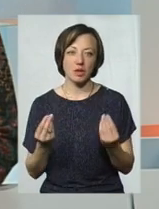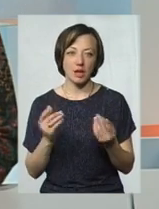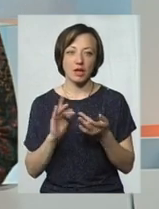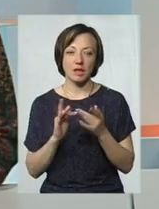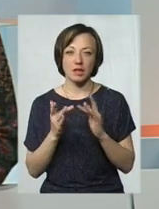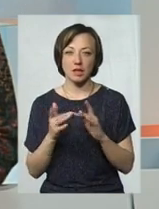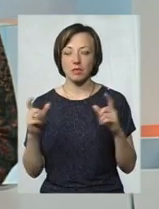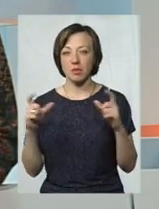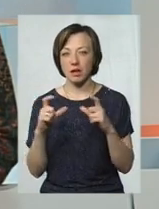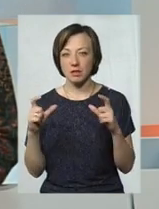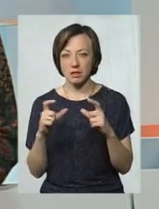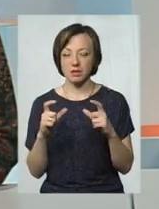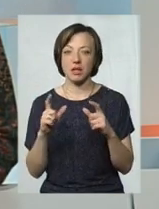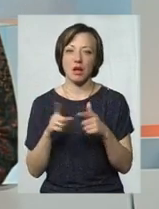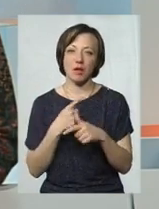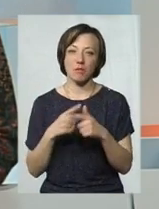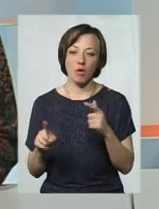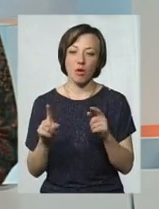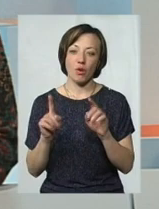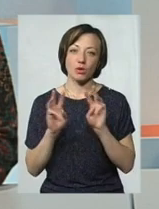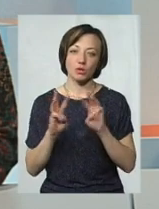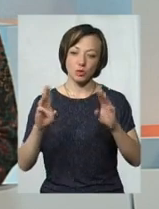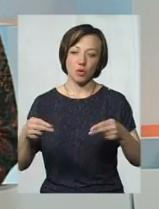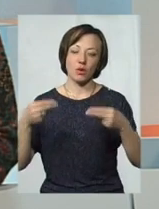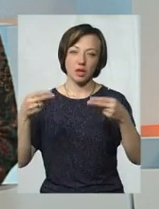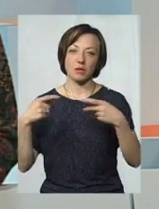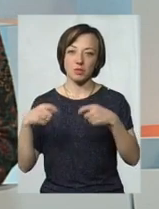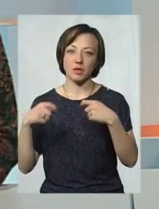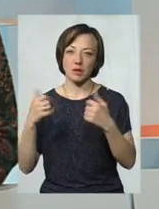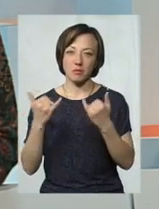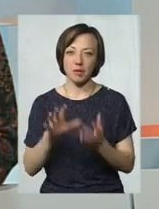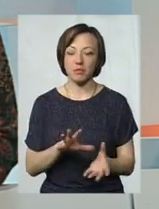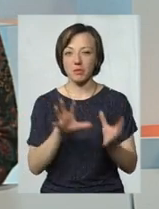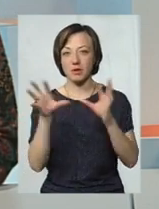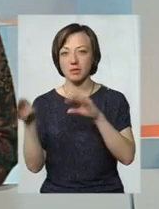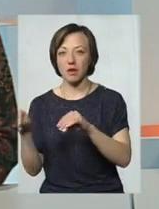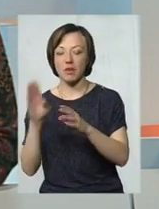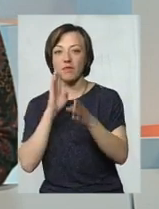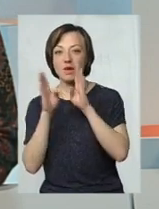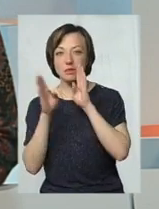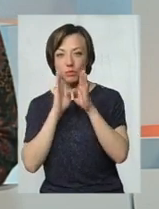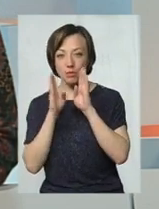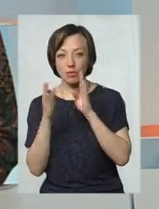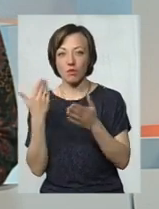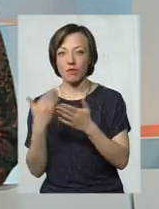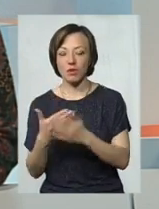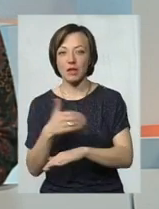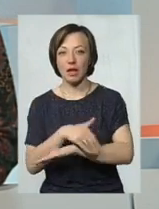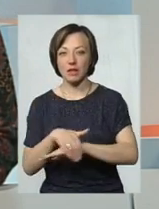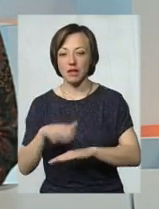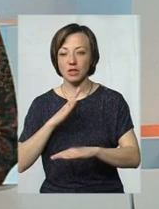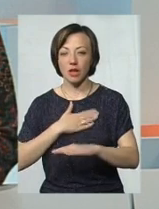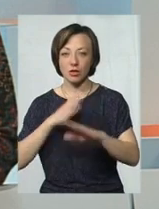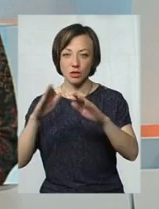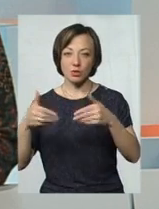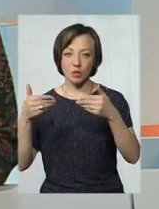інтернет-магазин або сторінка, яка продавала такий-то товар, тепер переїхала в Фейсбук. Ось адреса нашої сторінки.